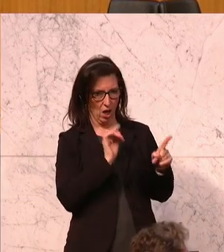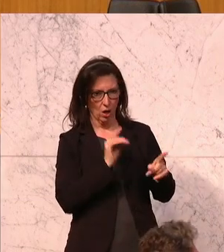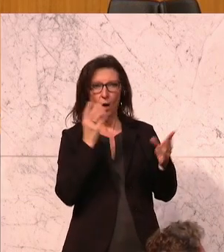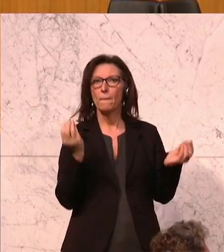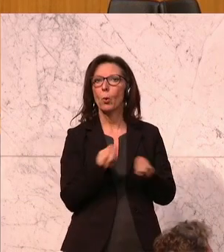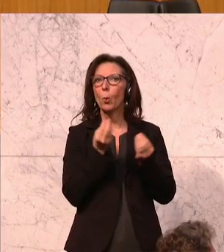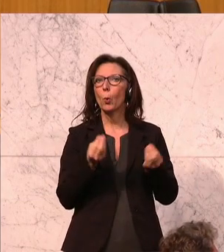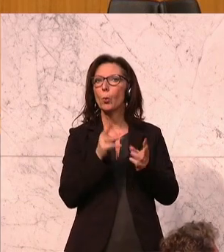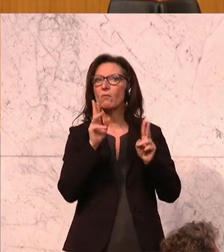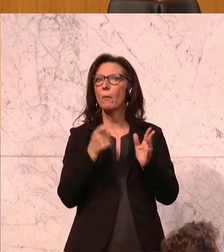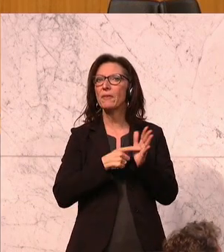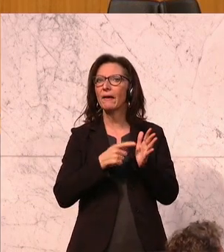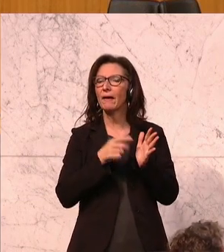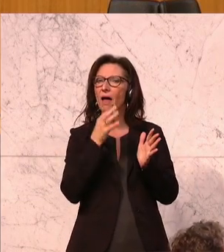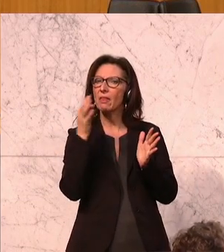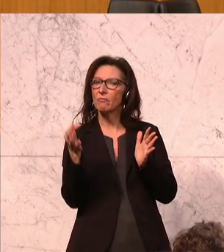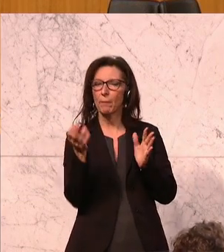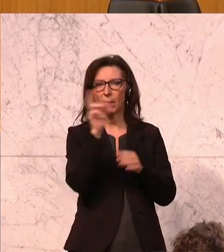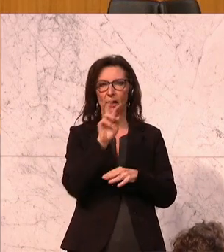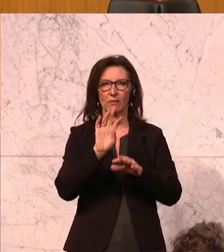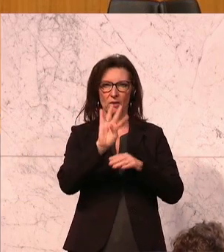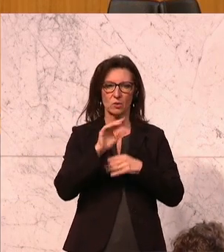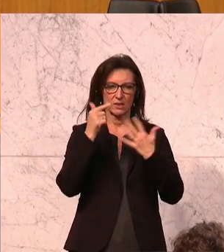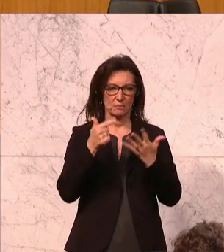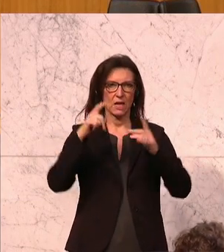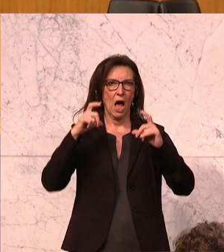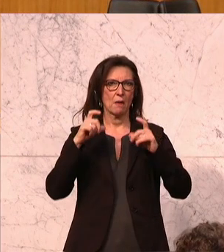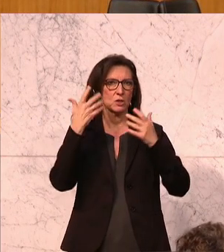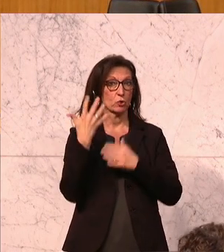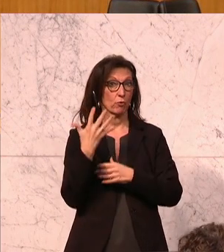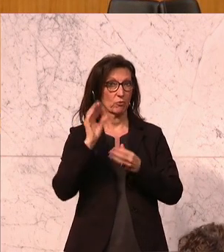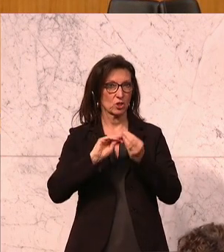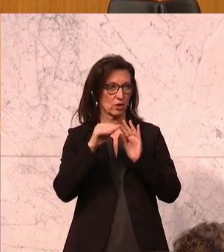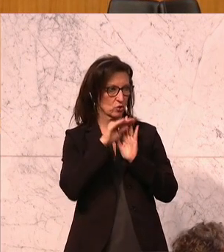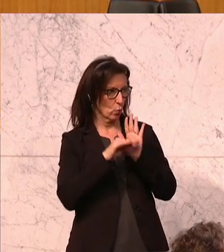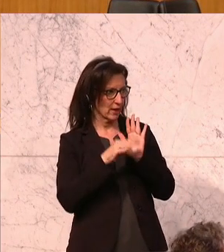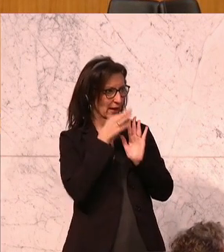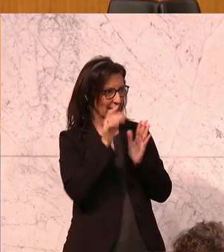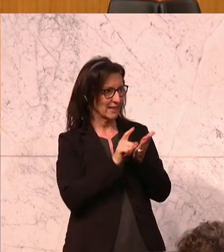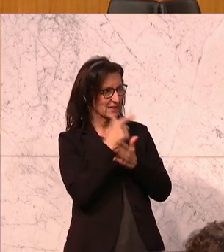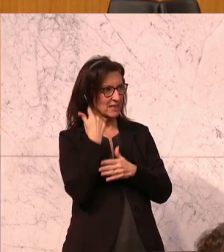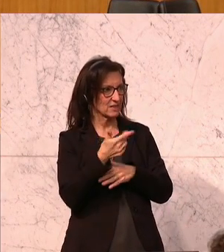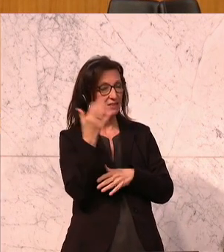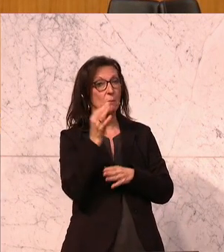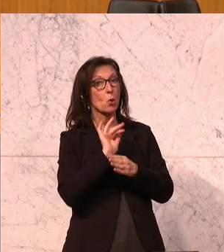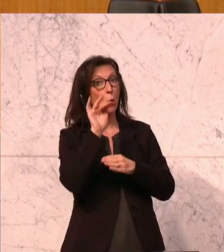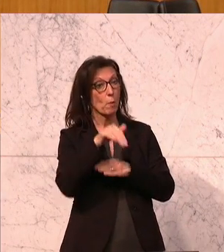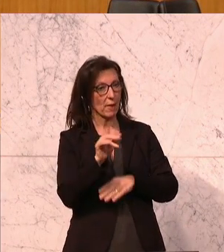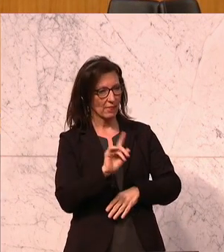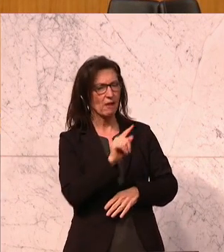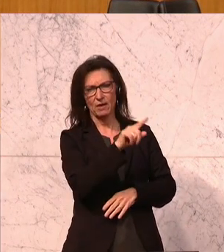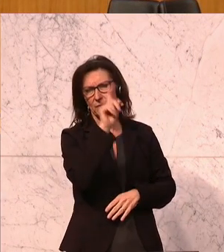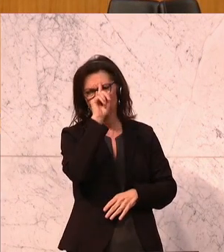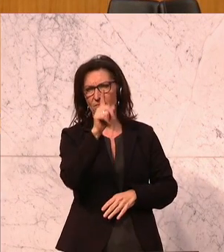Bildungspolitik nicht Mittelmaß verwalten, sondern Zukunft gestalten, das ist jetzt das Thema des Dringlichen Antrags der NEOS und der wird